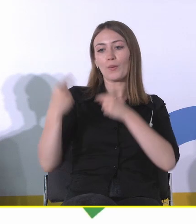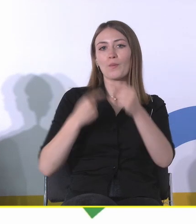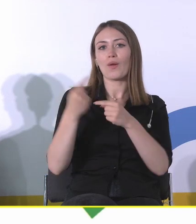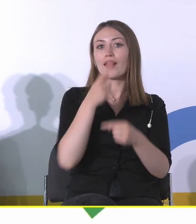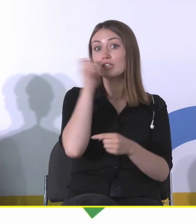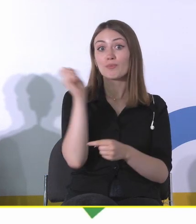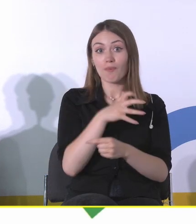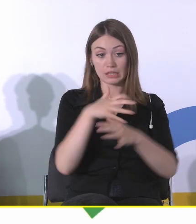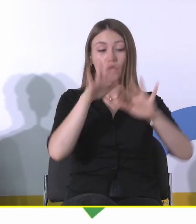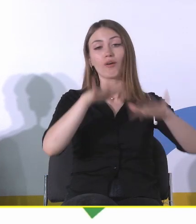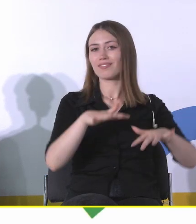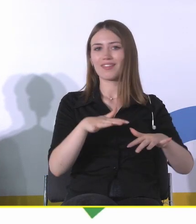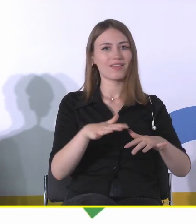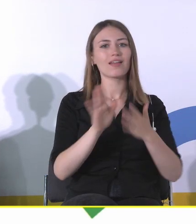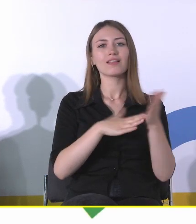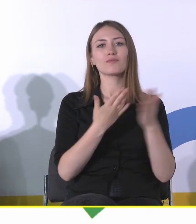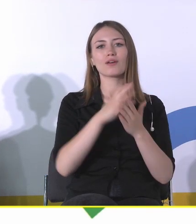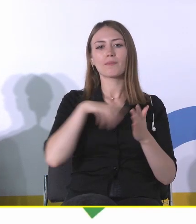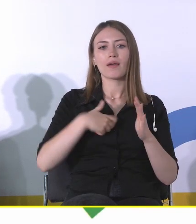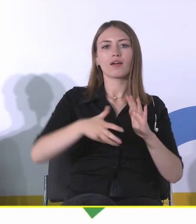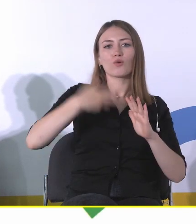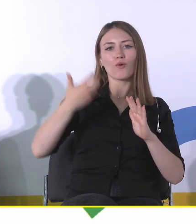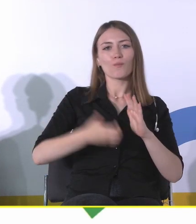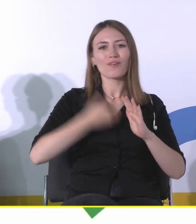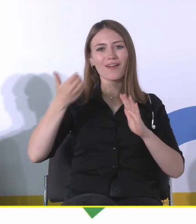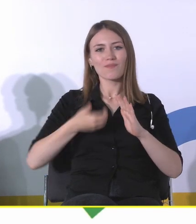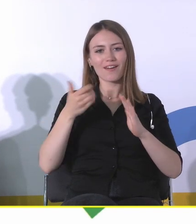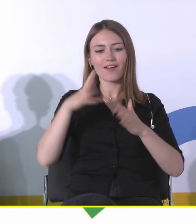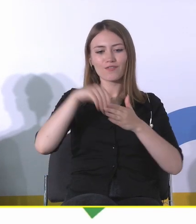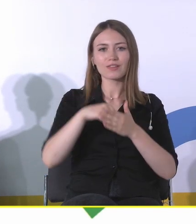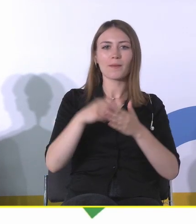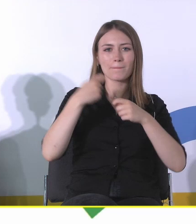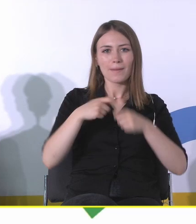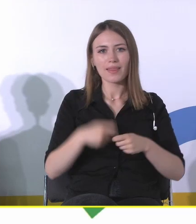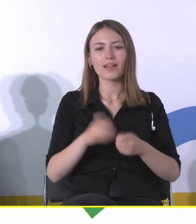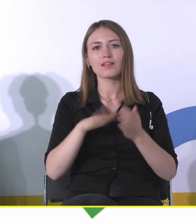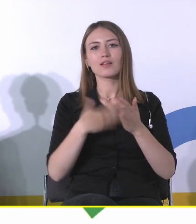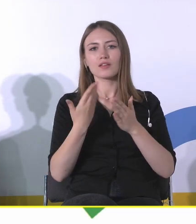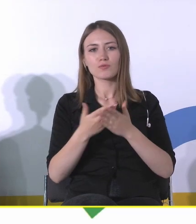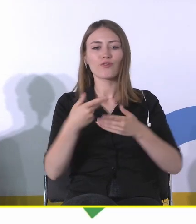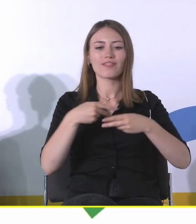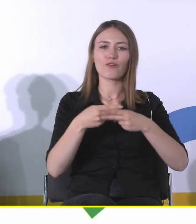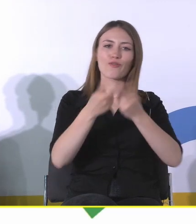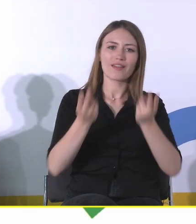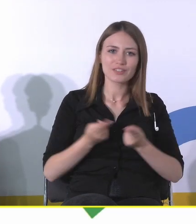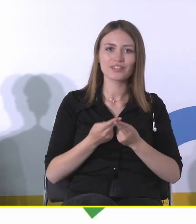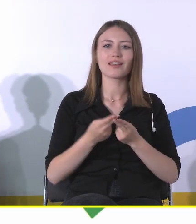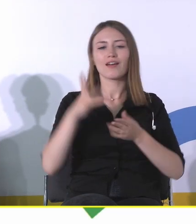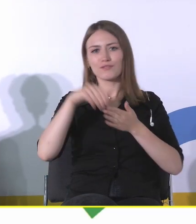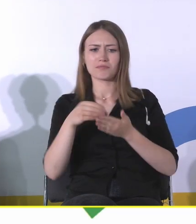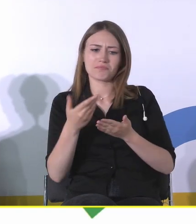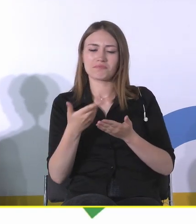To, co wykopujemy w ramach badań archeologicznych, no to są ułomki jakichś naczyń, które i tak prędzej czy później pewnie by uległy degradacji.